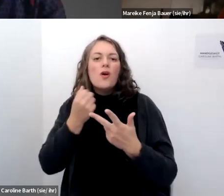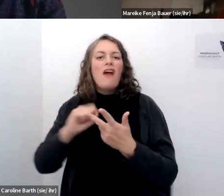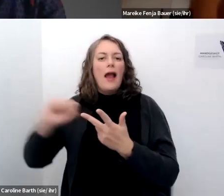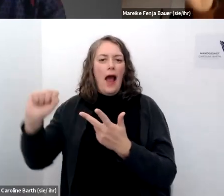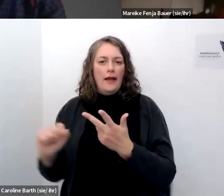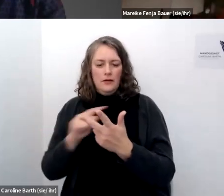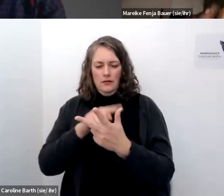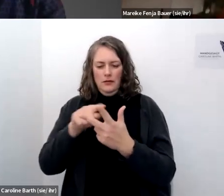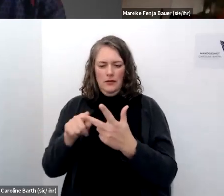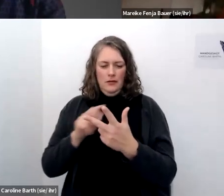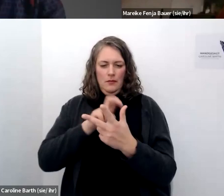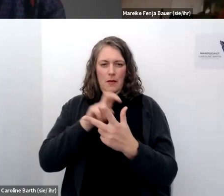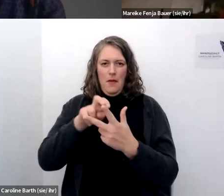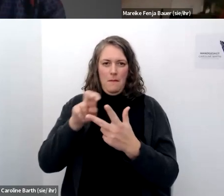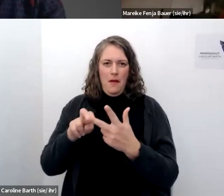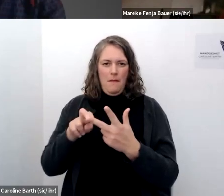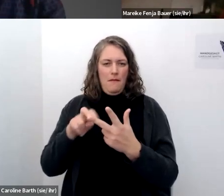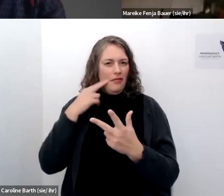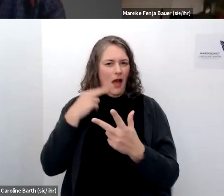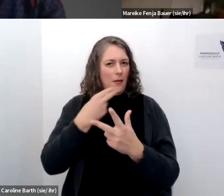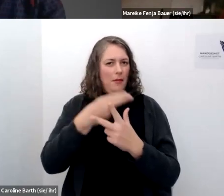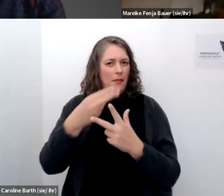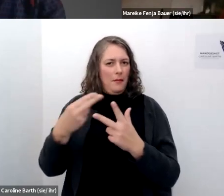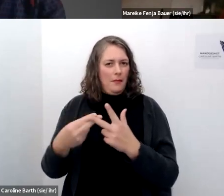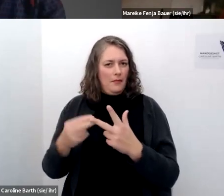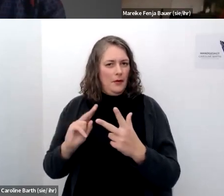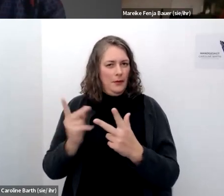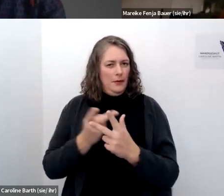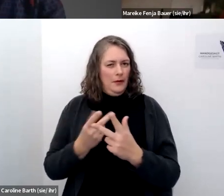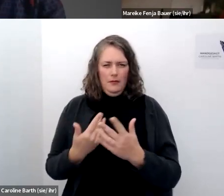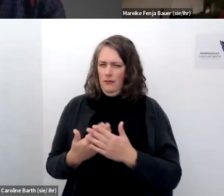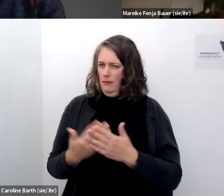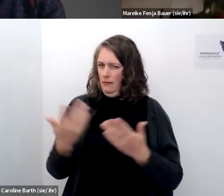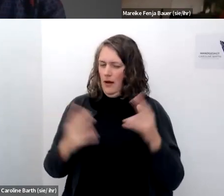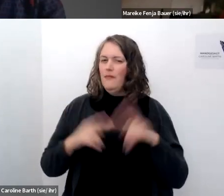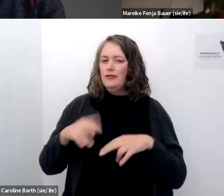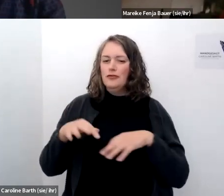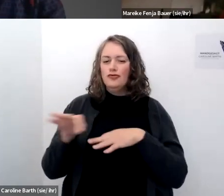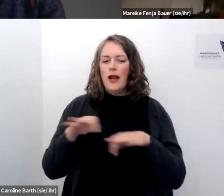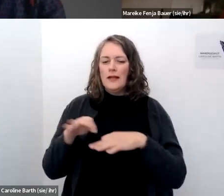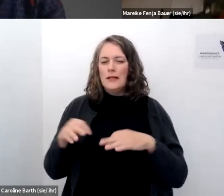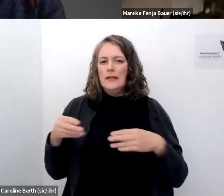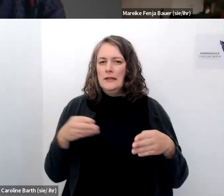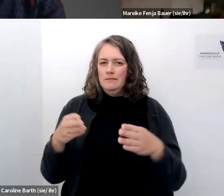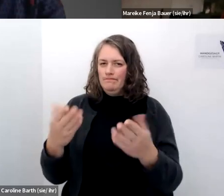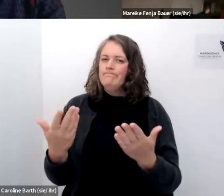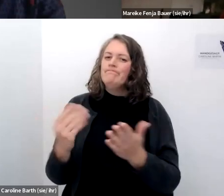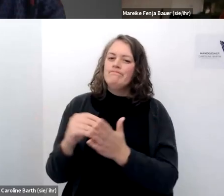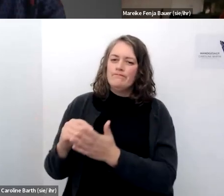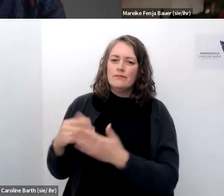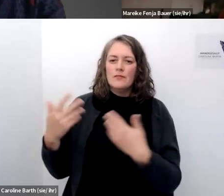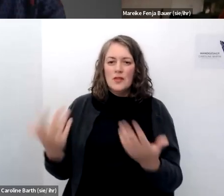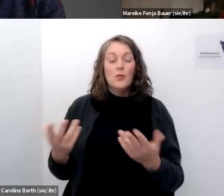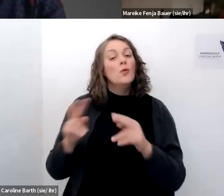als journalistin auftauchen genau also hier finden sich auch unterschiedliche strategien wieder die wir ja sowohl auf